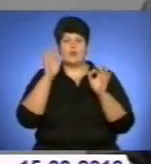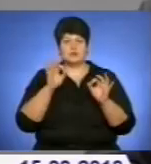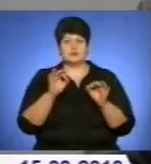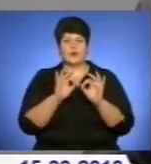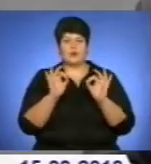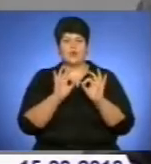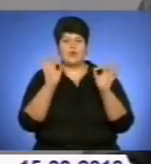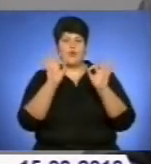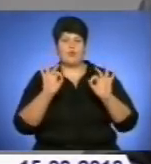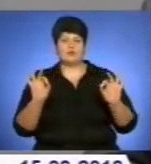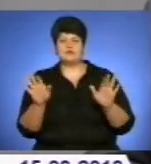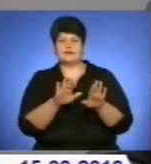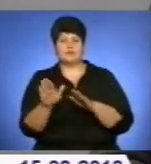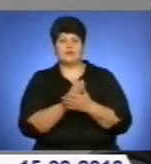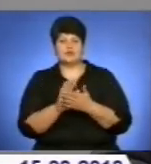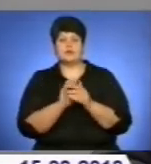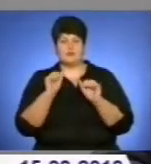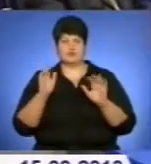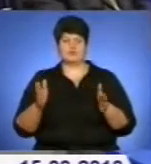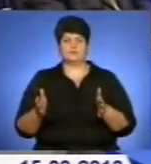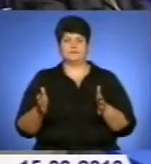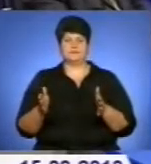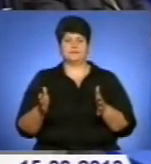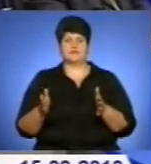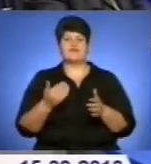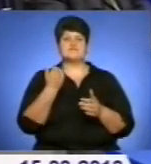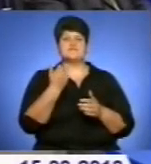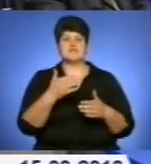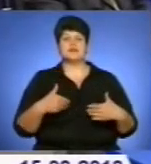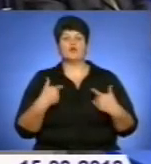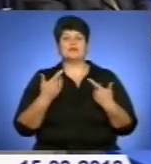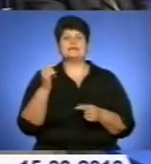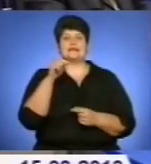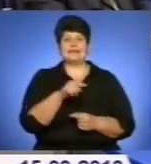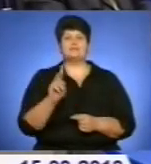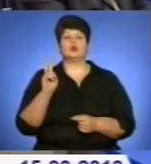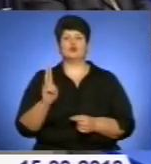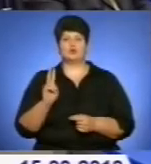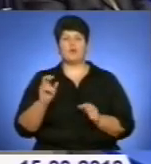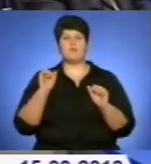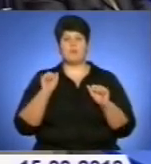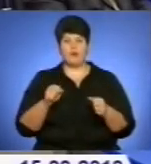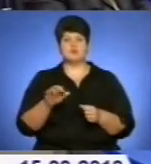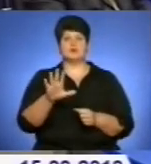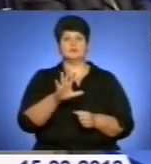незначні можуть бути. Це тільки, де не почищений сніг, або